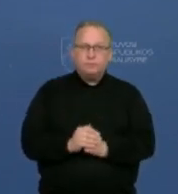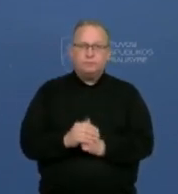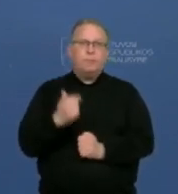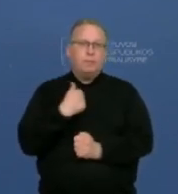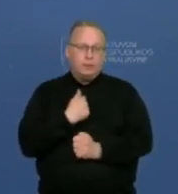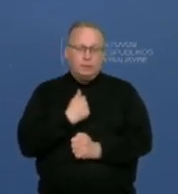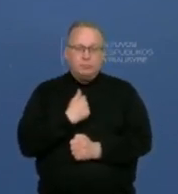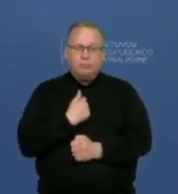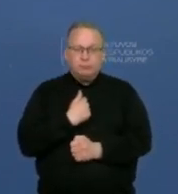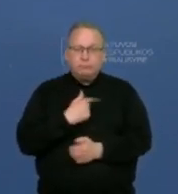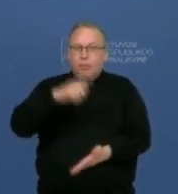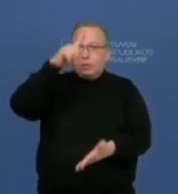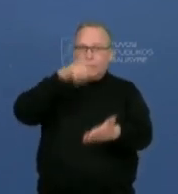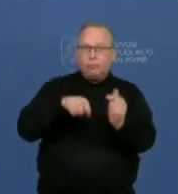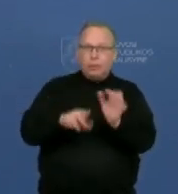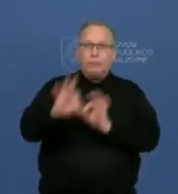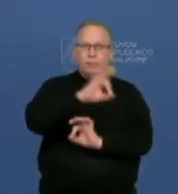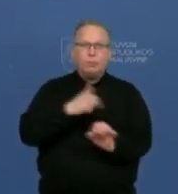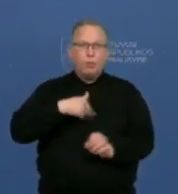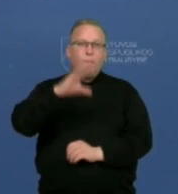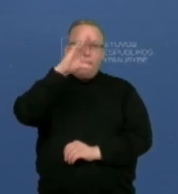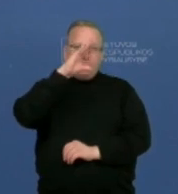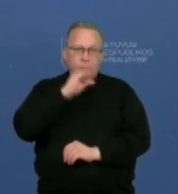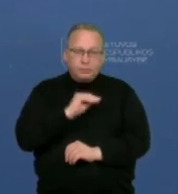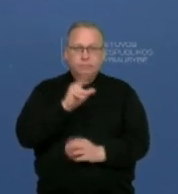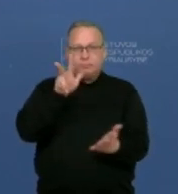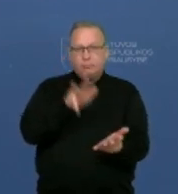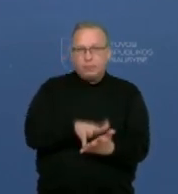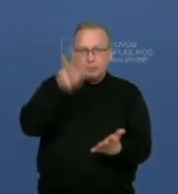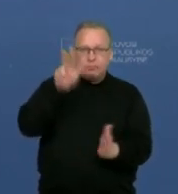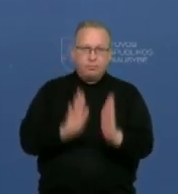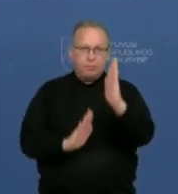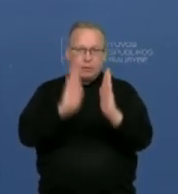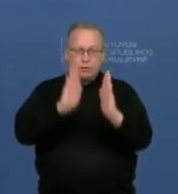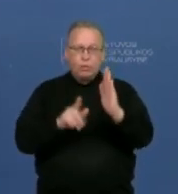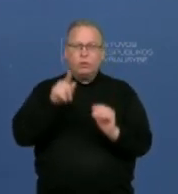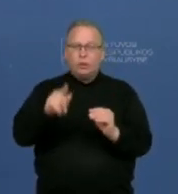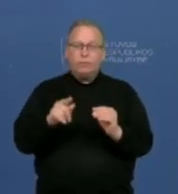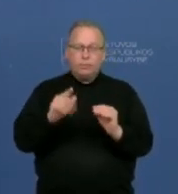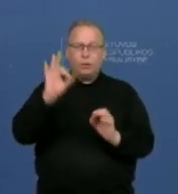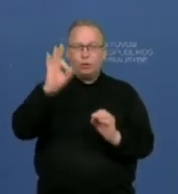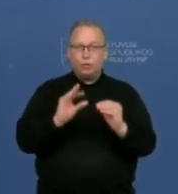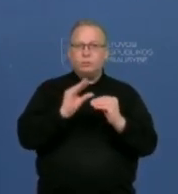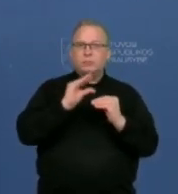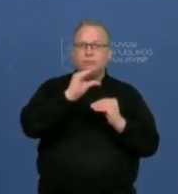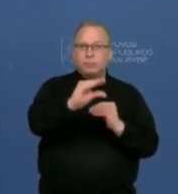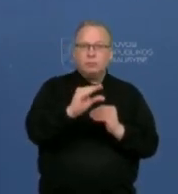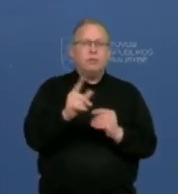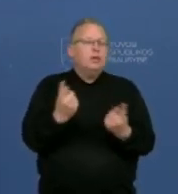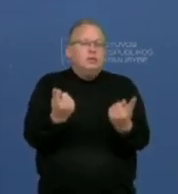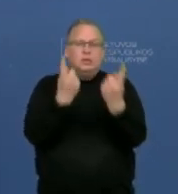bet aš tikiuosi, kad šį projektą mums pavyks sėkmingai priimti, jo labiau, kad subsidijų dydžiai kažkaip tai išskirtinai